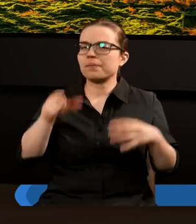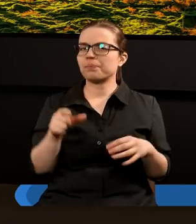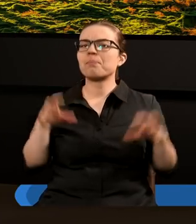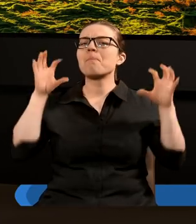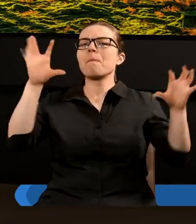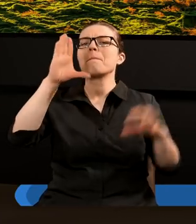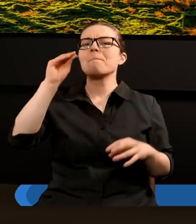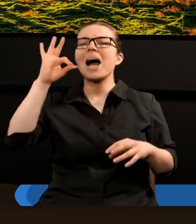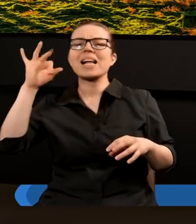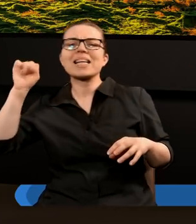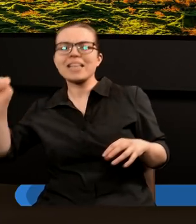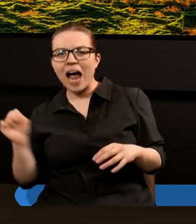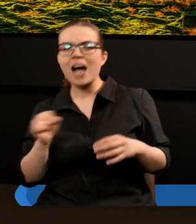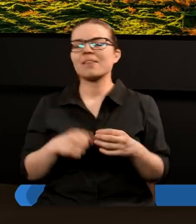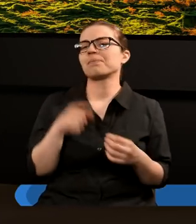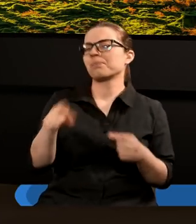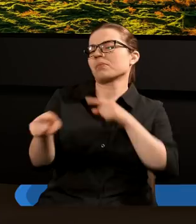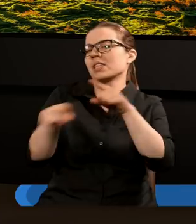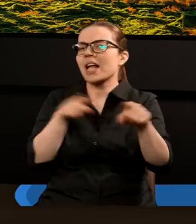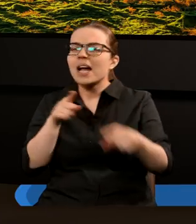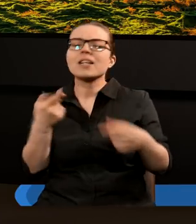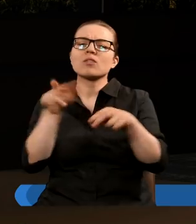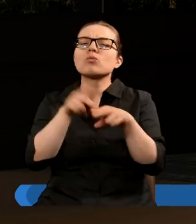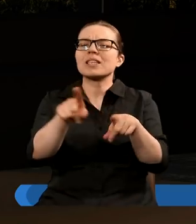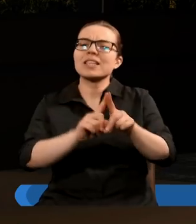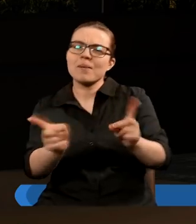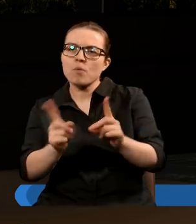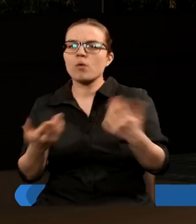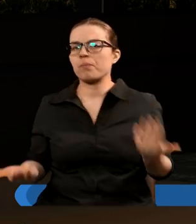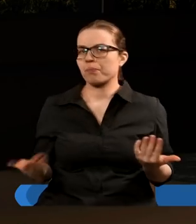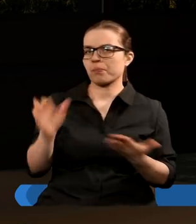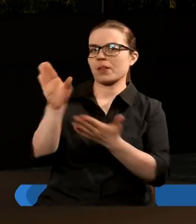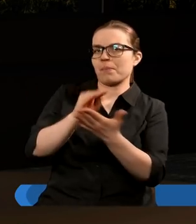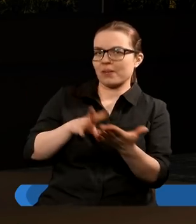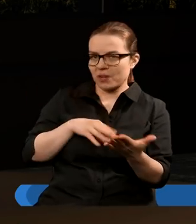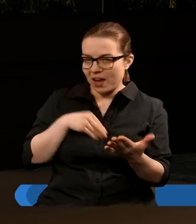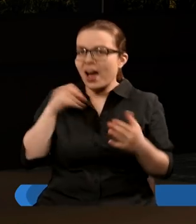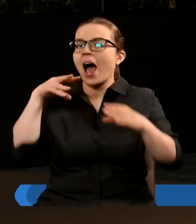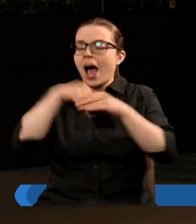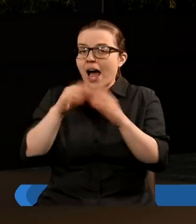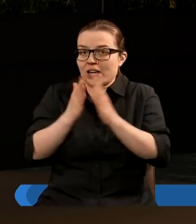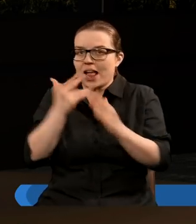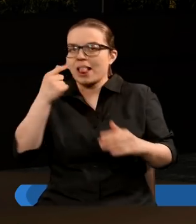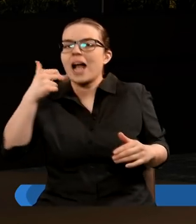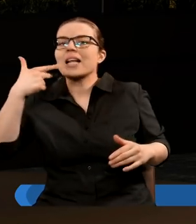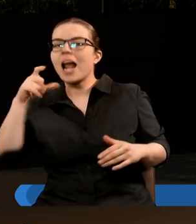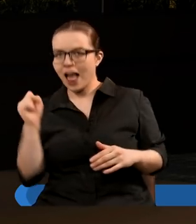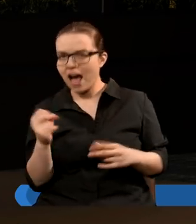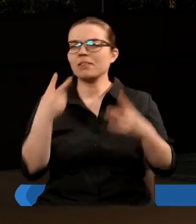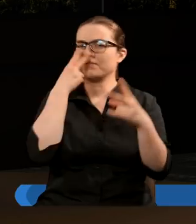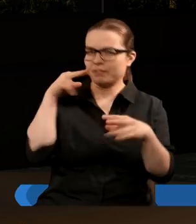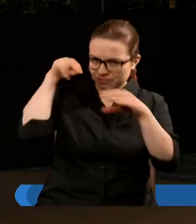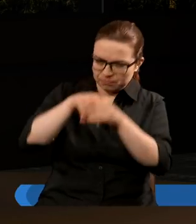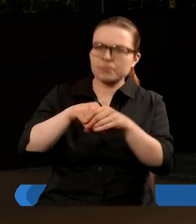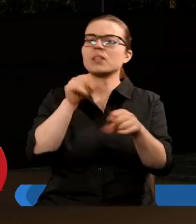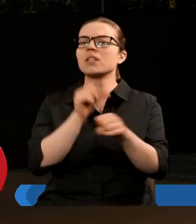które mogą nas naprowadzić na znaczenie niektórych z tych symboli? W Biblii, a w szczególności w księdze Daniela, widzimy, że bestie